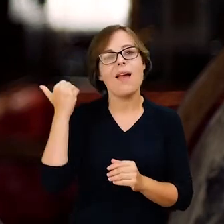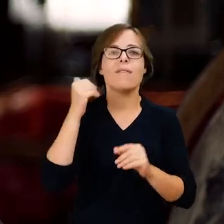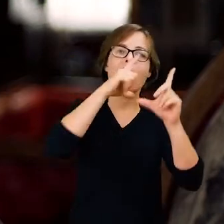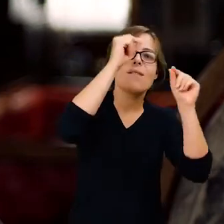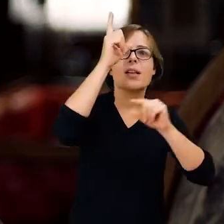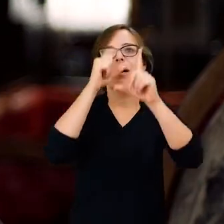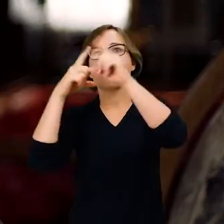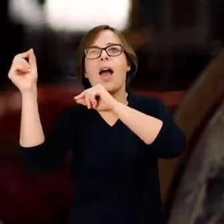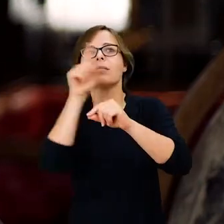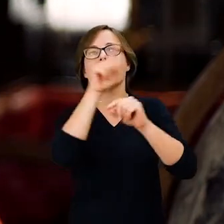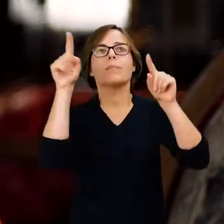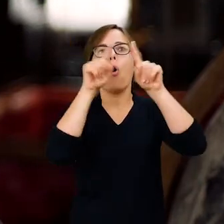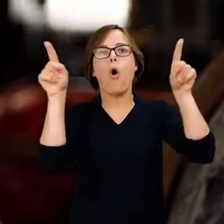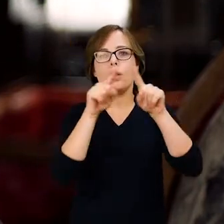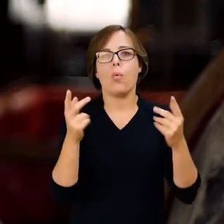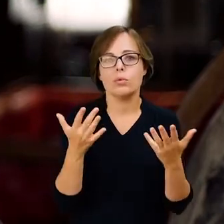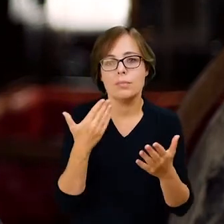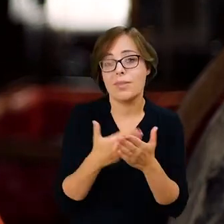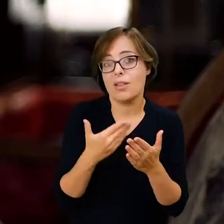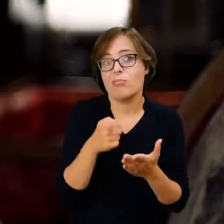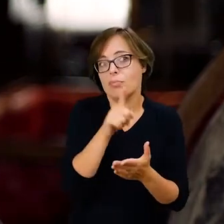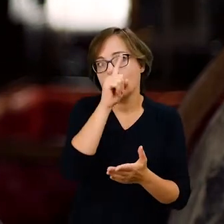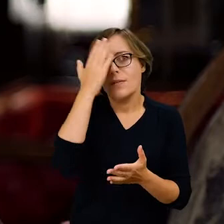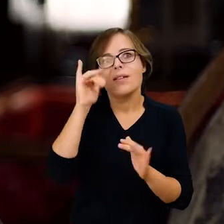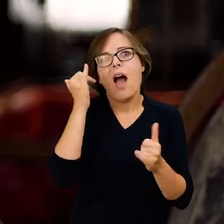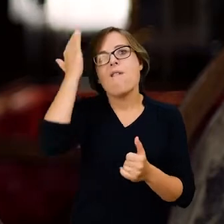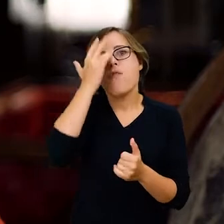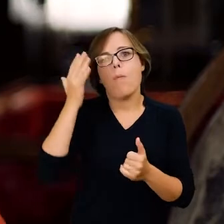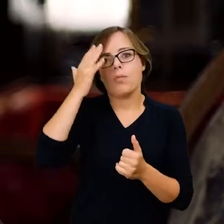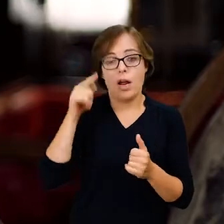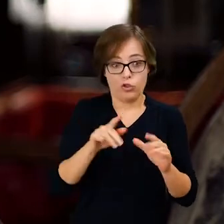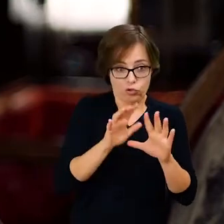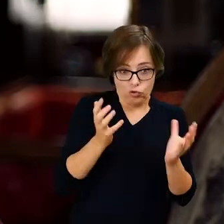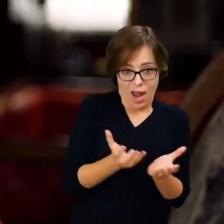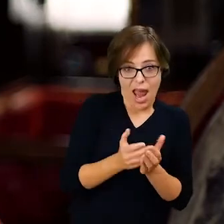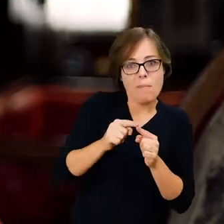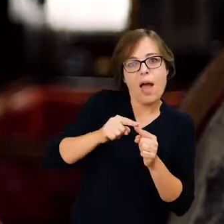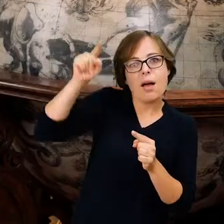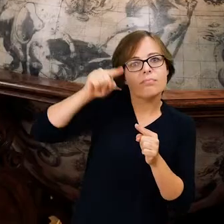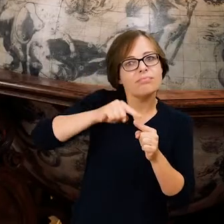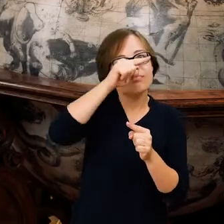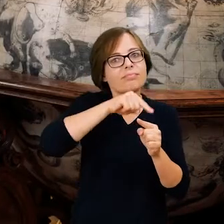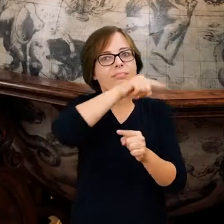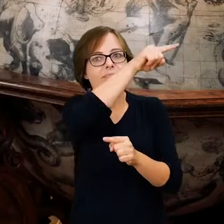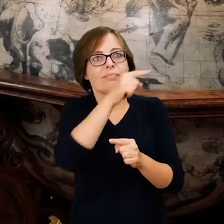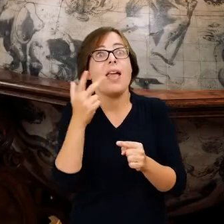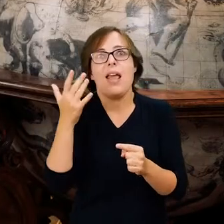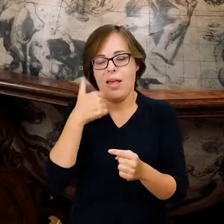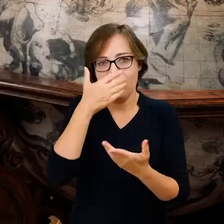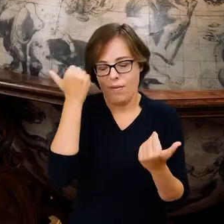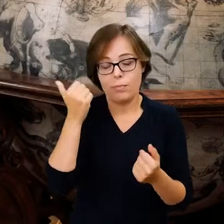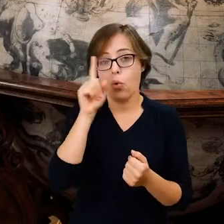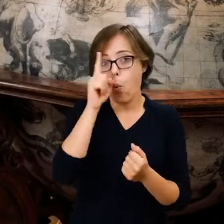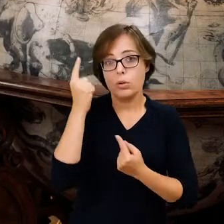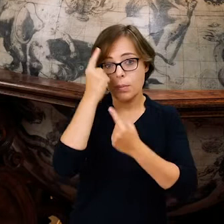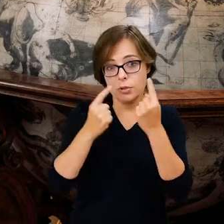więc trudno było wyobrazić sobie, jaka jest odległość między Ziemią do poszczególnych gwiazdozbiorów. Uważano, że gwiazdozbiory